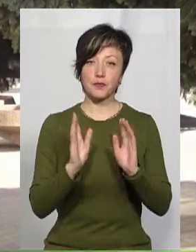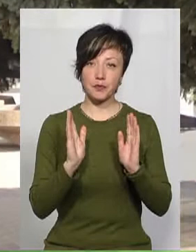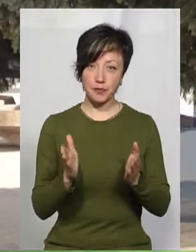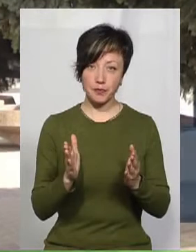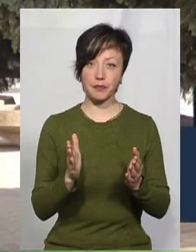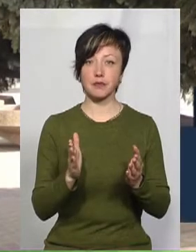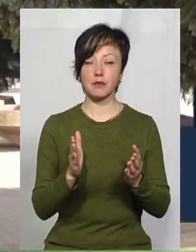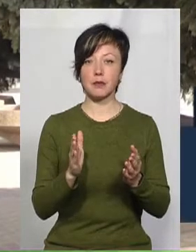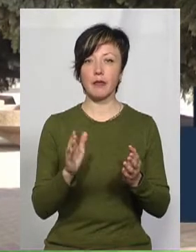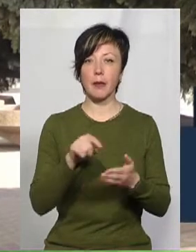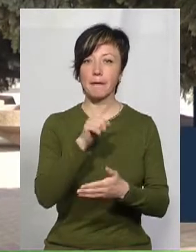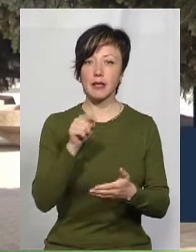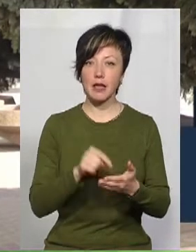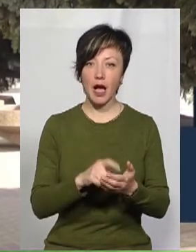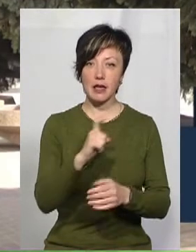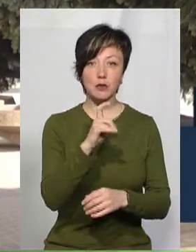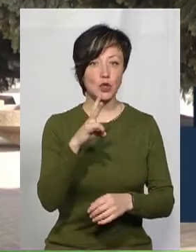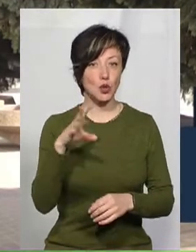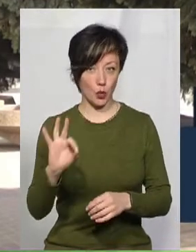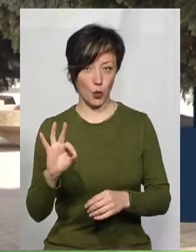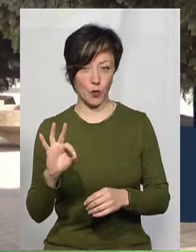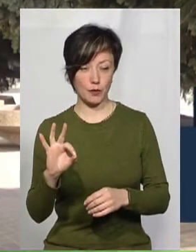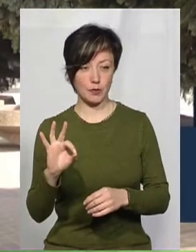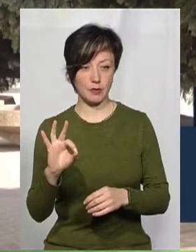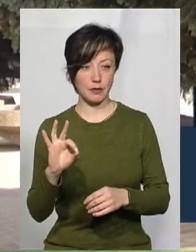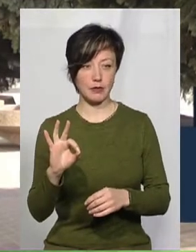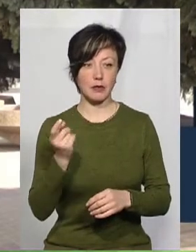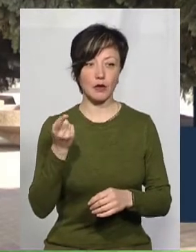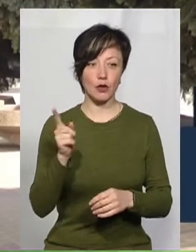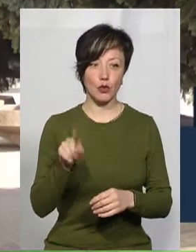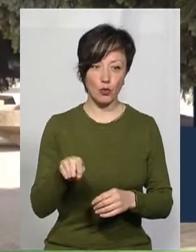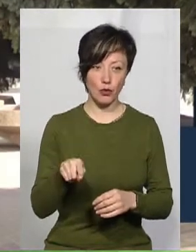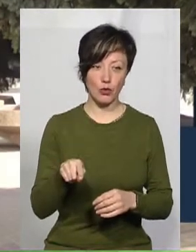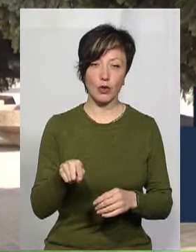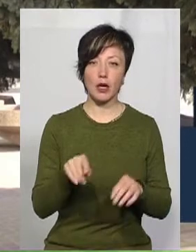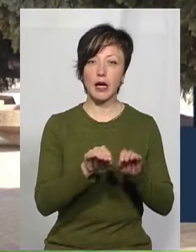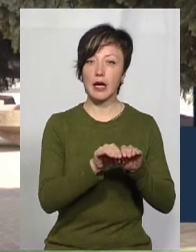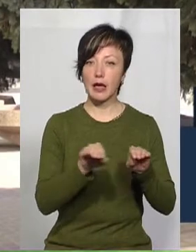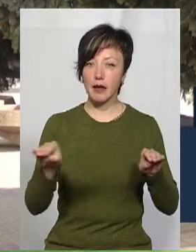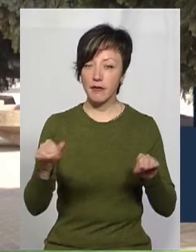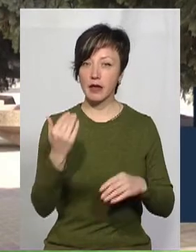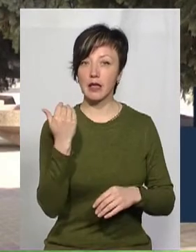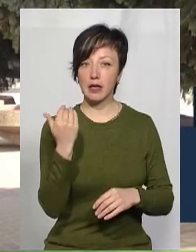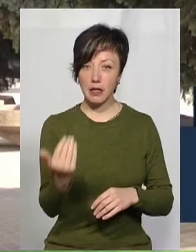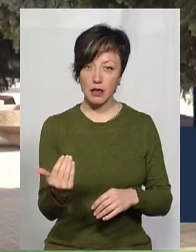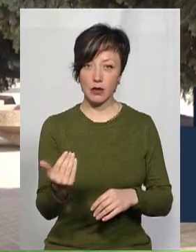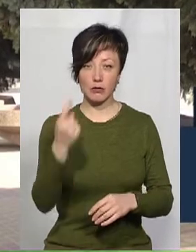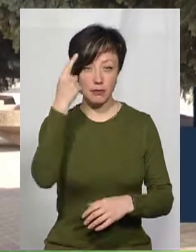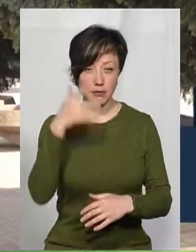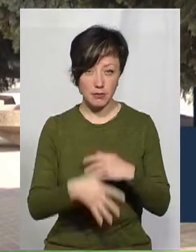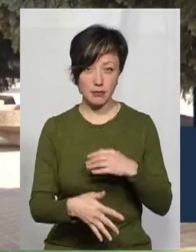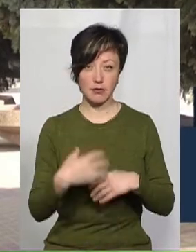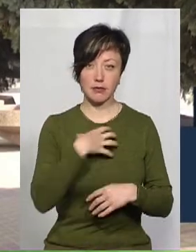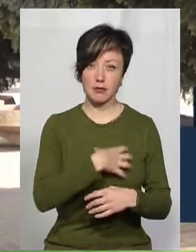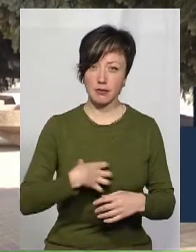питаннями складання зовнішнього незалежного оцінювання. І тому рівень їхнього розуміння